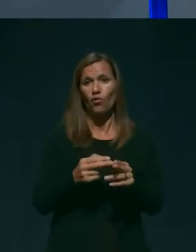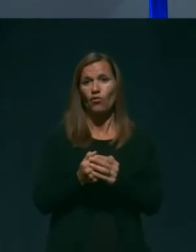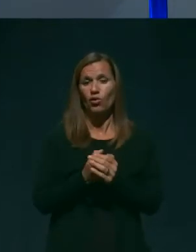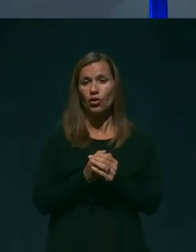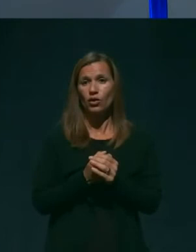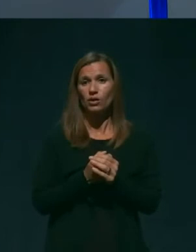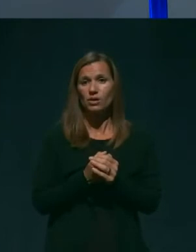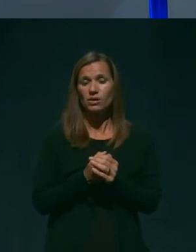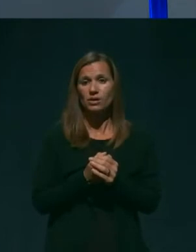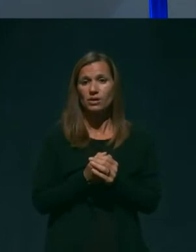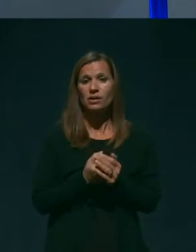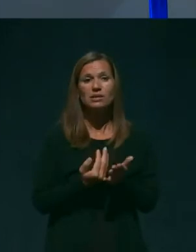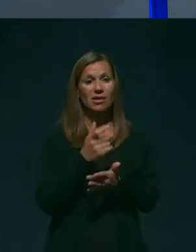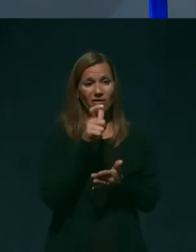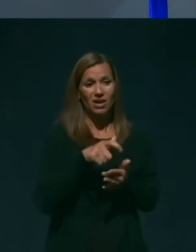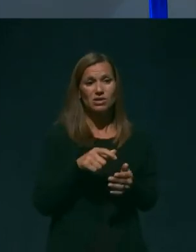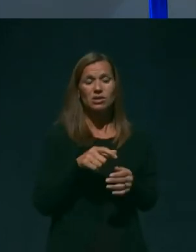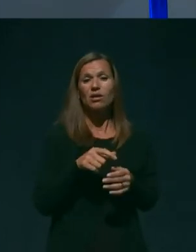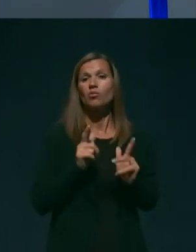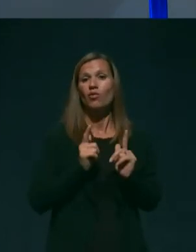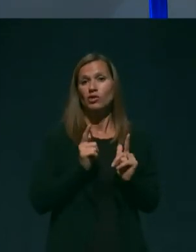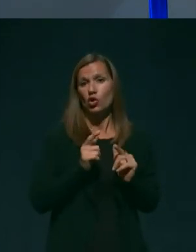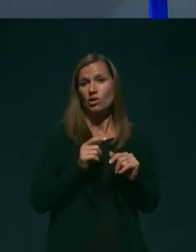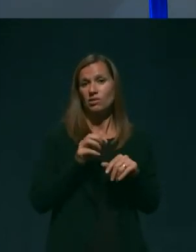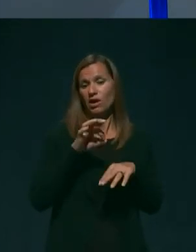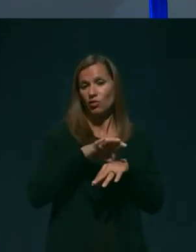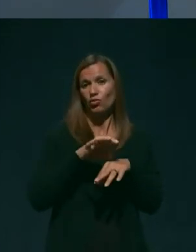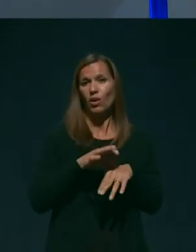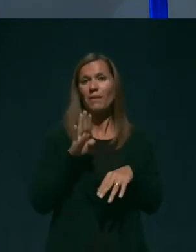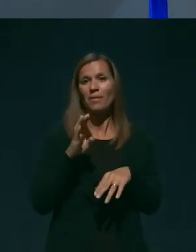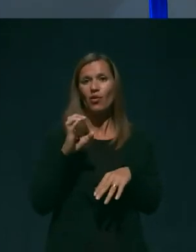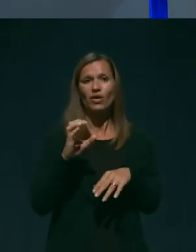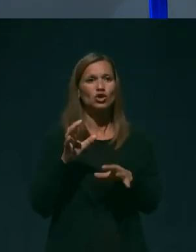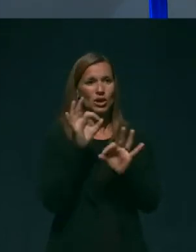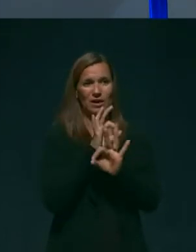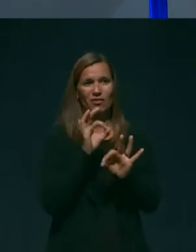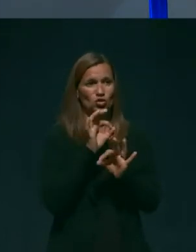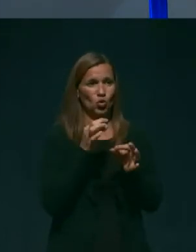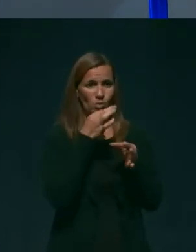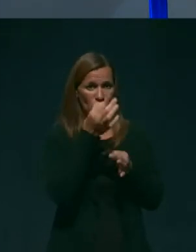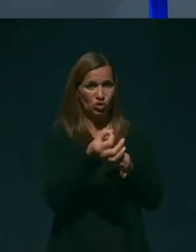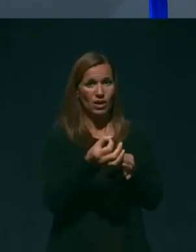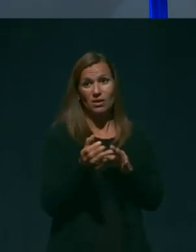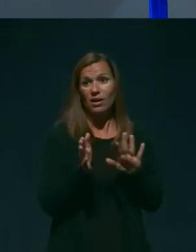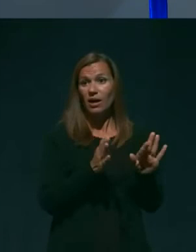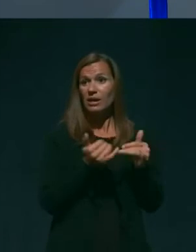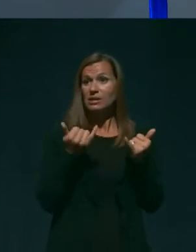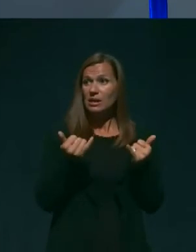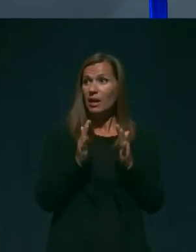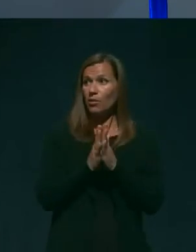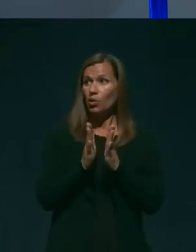profesorica, doktorica Bejovič, nimamo več vprašanj. Imamo pa... Dovoljte, da zdaj zastavimo kako vprašanje tukaj